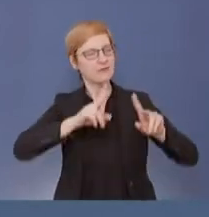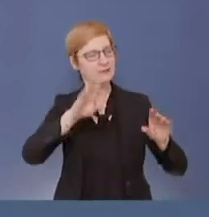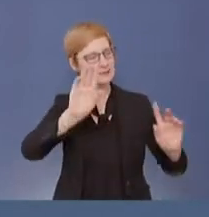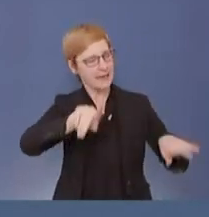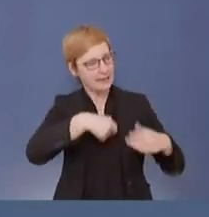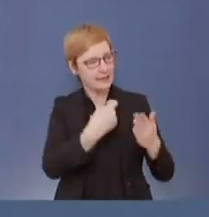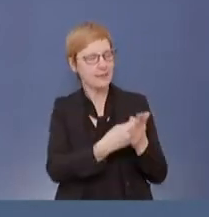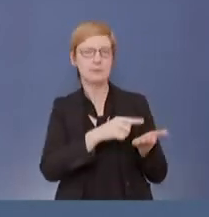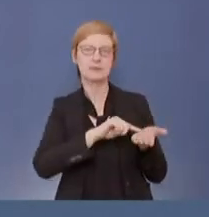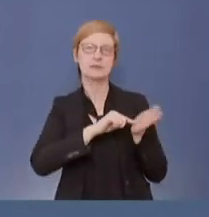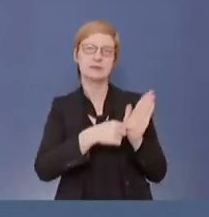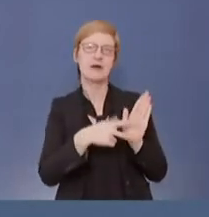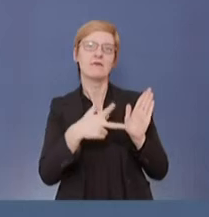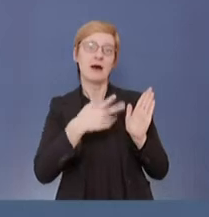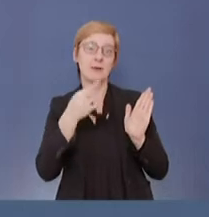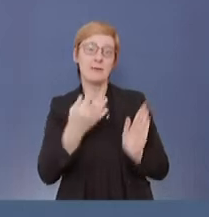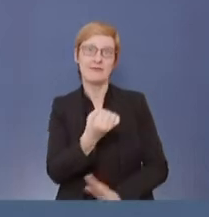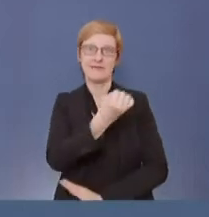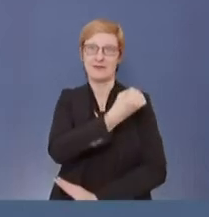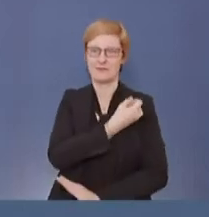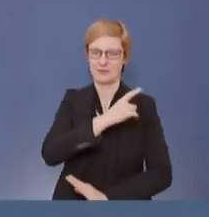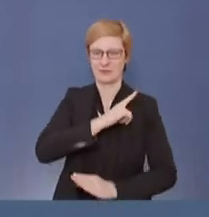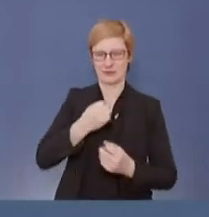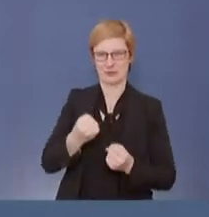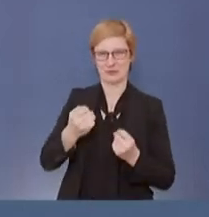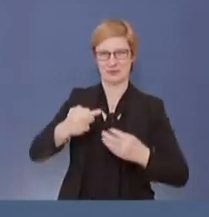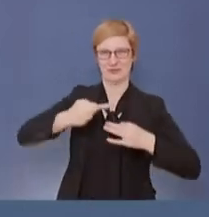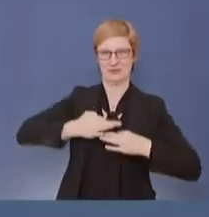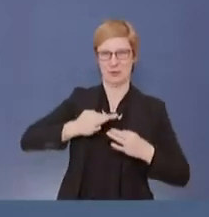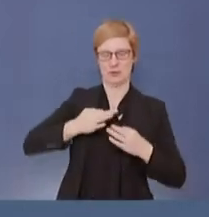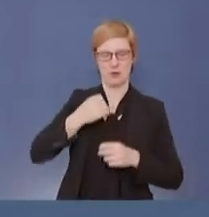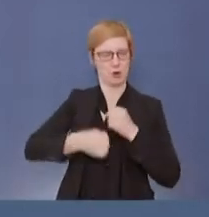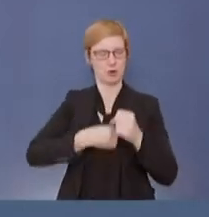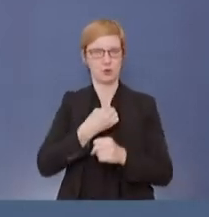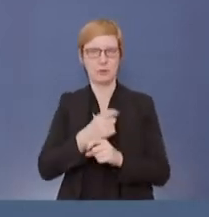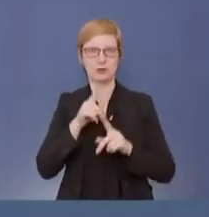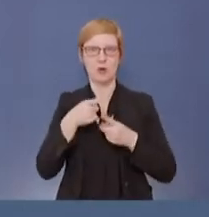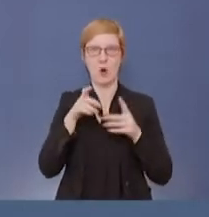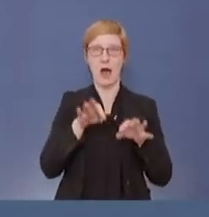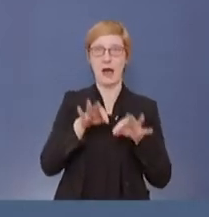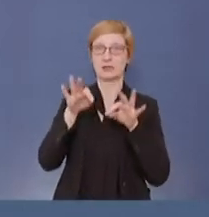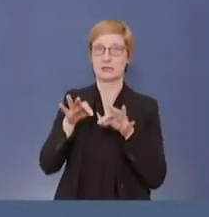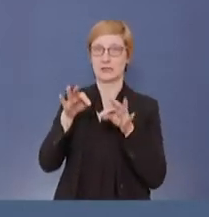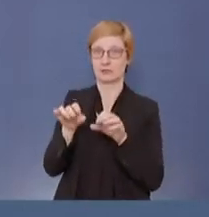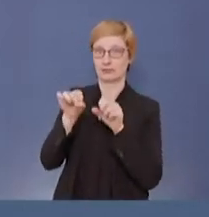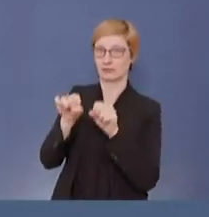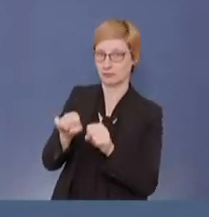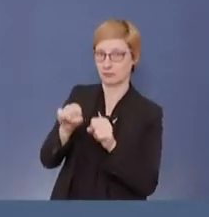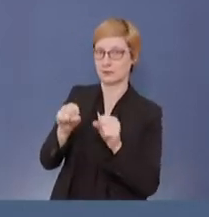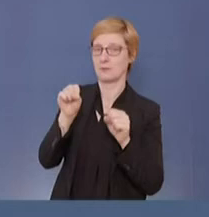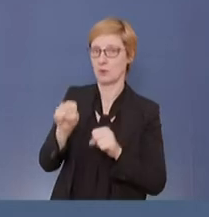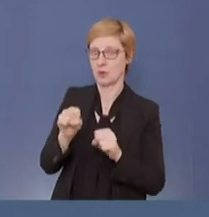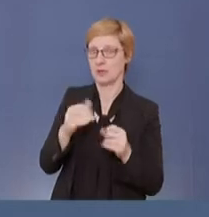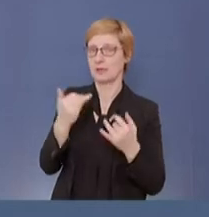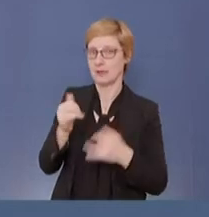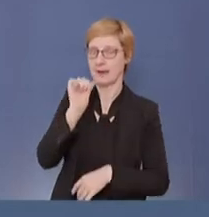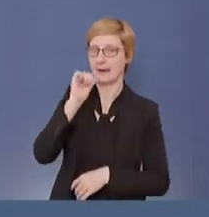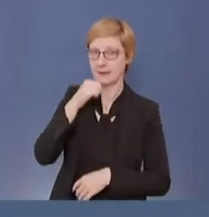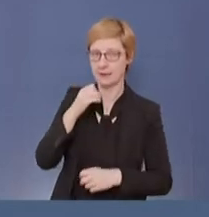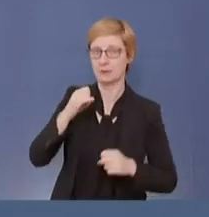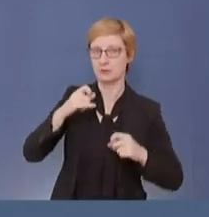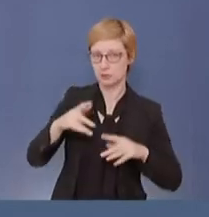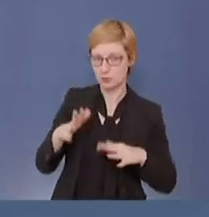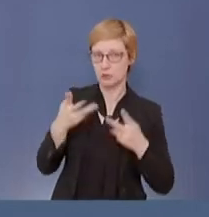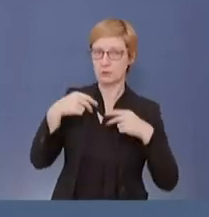untersucht ist, ob jemand ansteckend ist, wenn er geimpft worden ist.